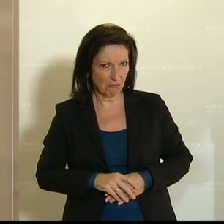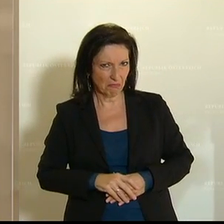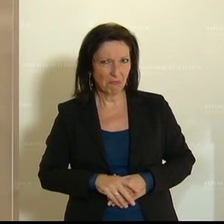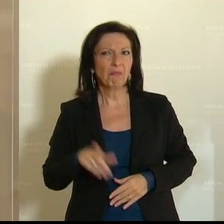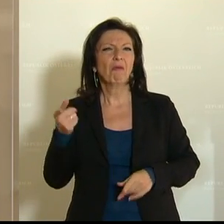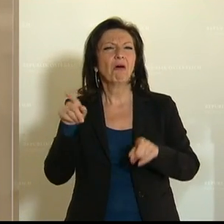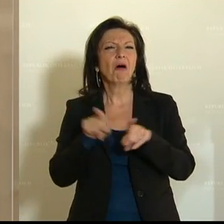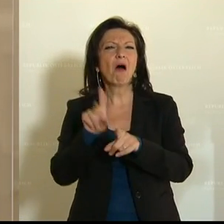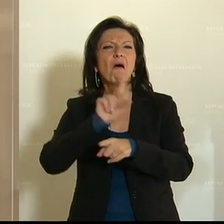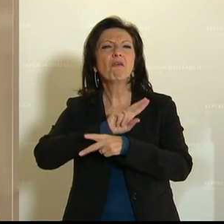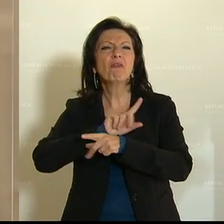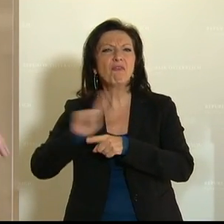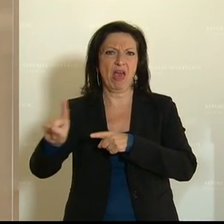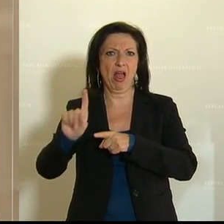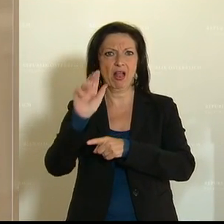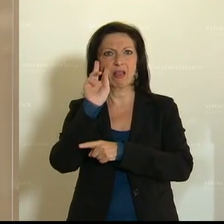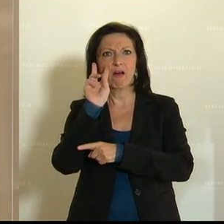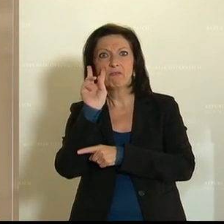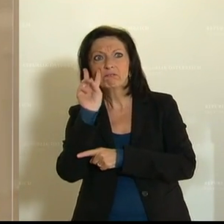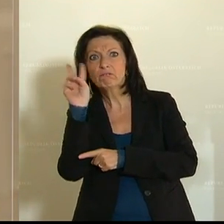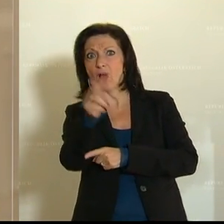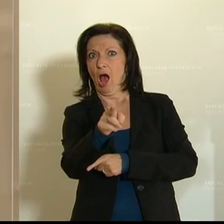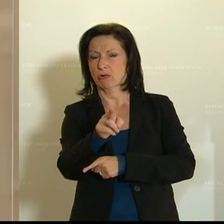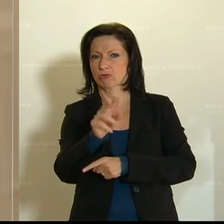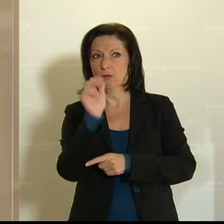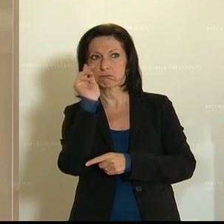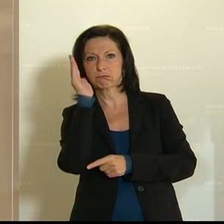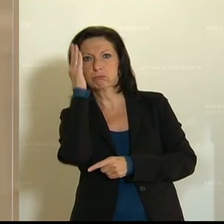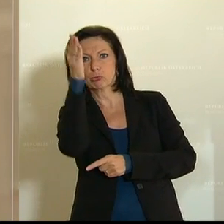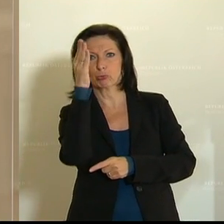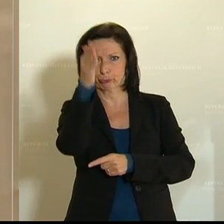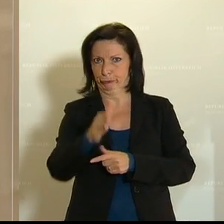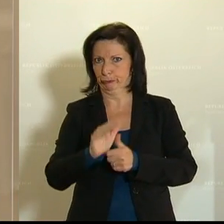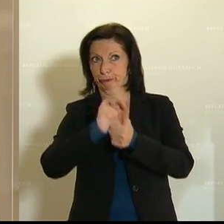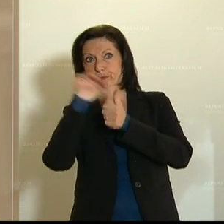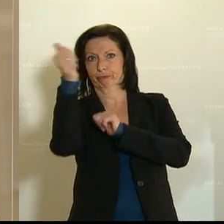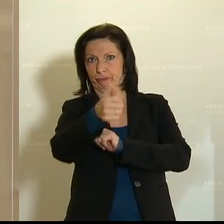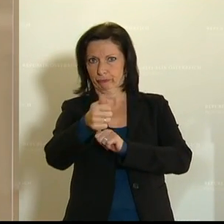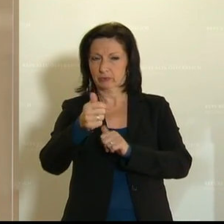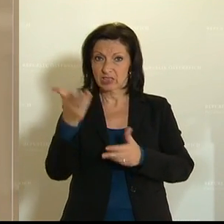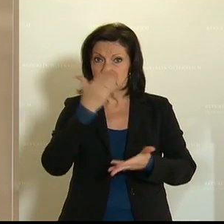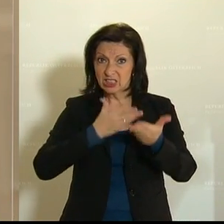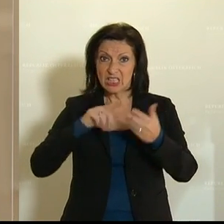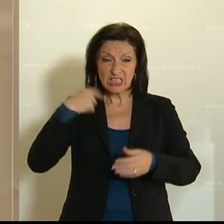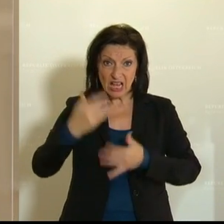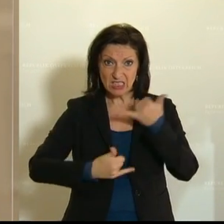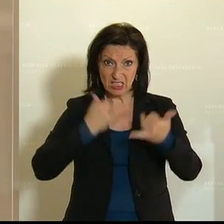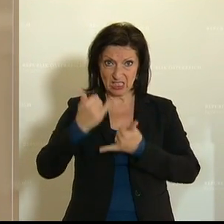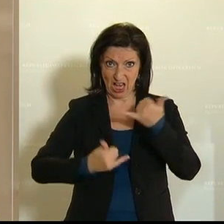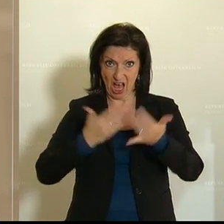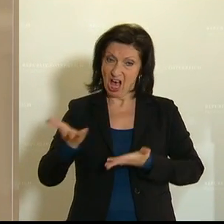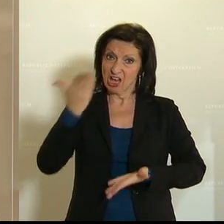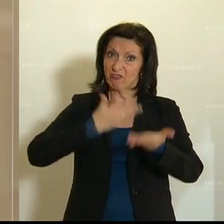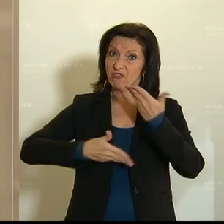die Vorausschau und die Voraussicht. Die wirtschaftliche Erholung für nächstes Jahr ist gemäß dieser aktuellen